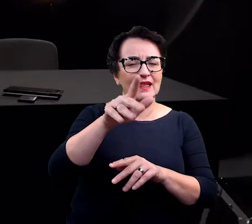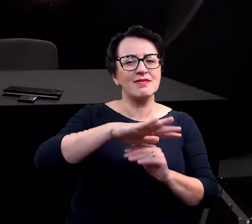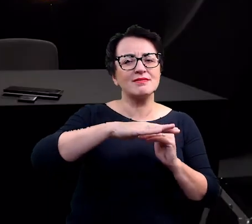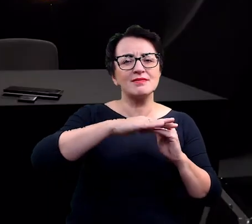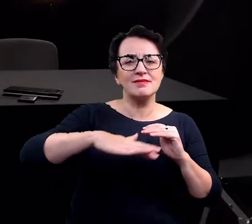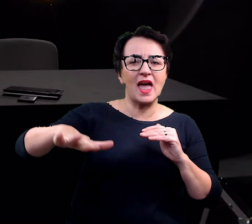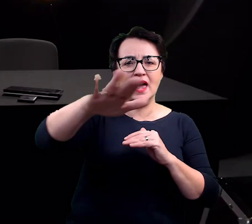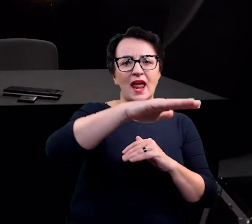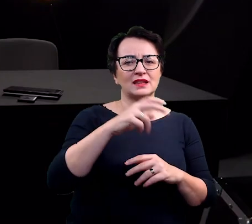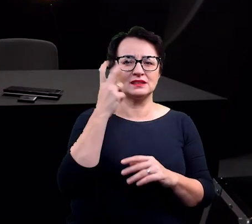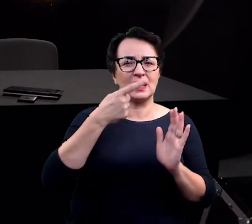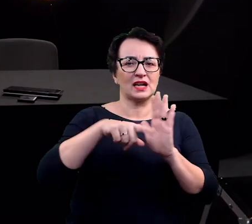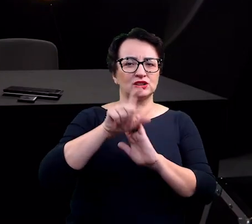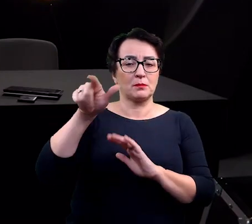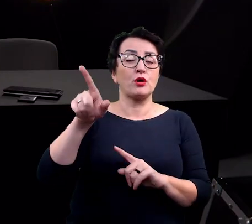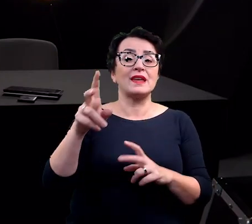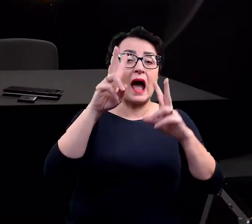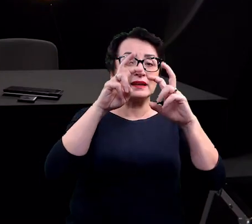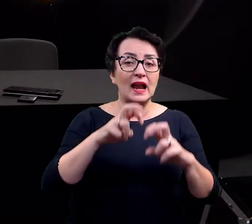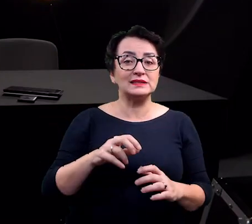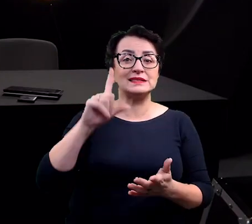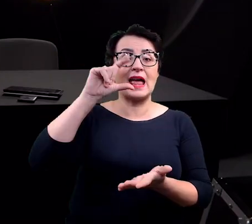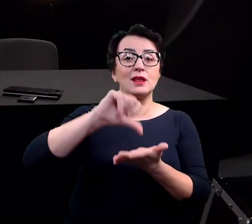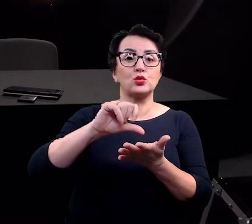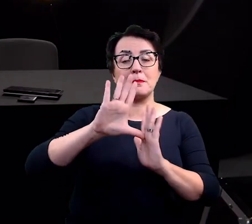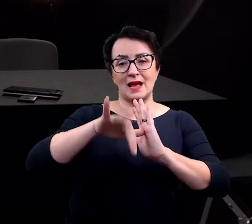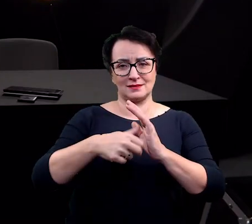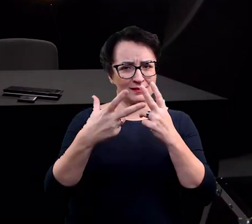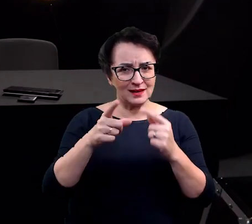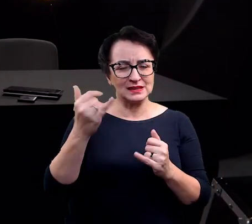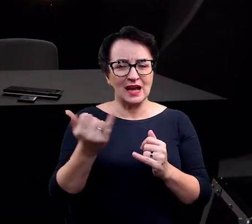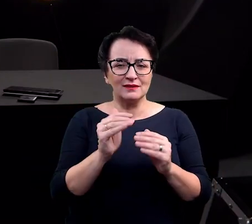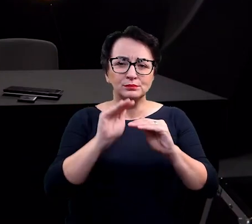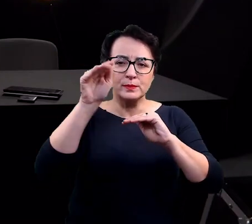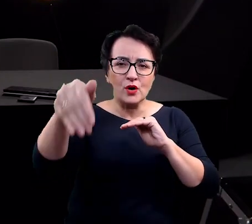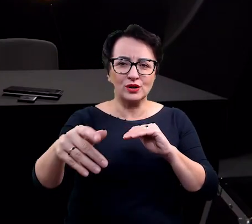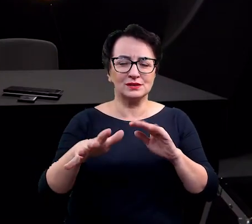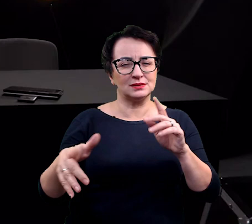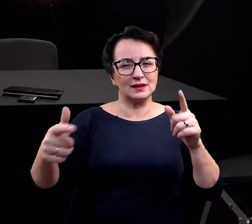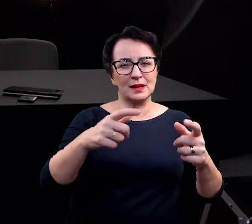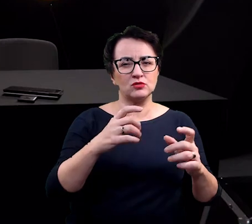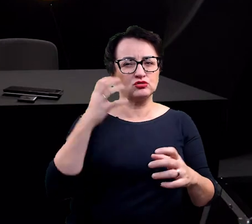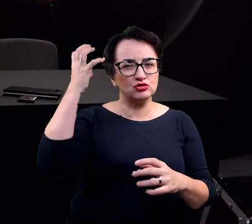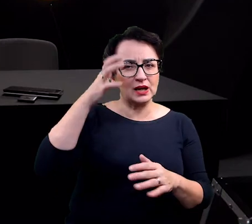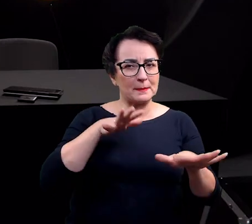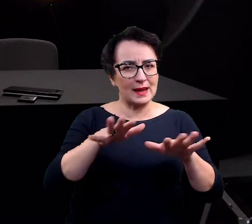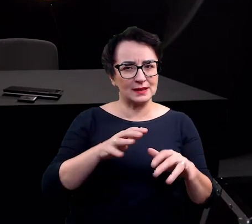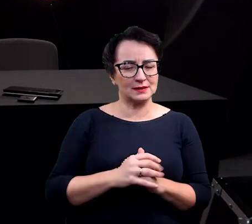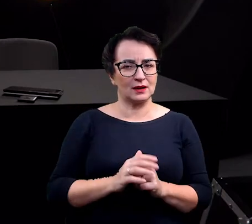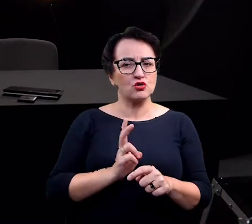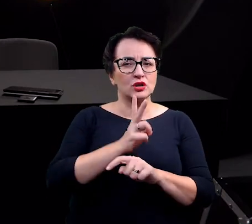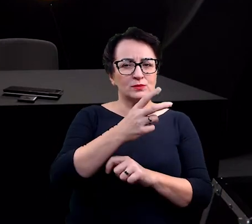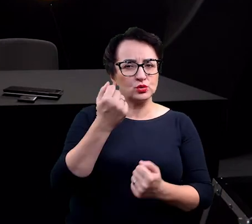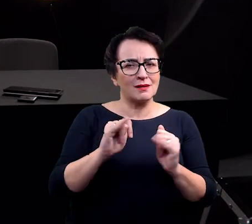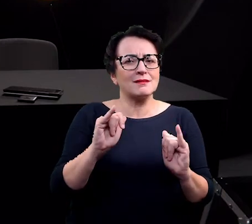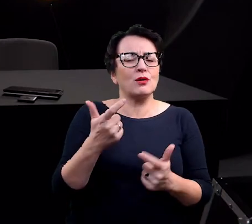znajduje się w centrach, w miastach, tylko coś, co znajduje się na obrzeżach tych miejsc albo w trudno dostępnych miejscach. Jak wygląda ta Twoja